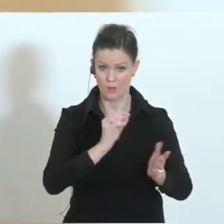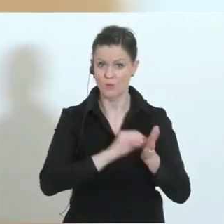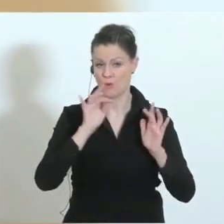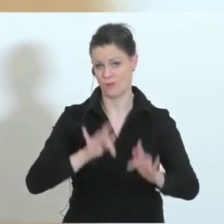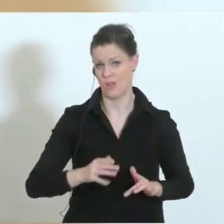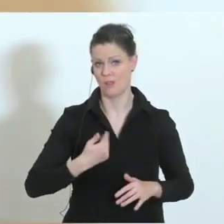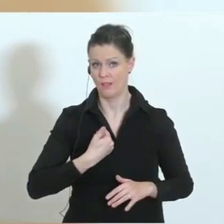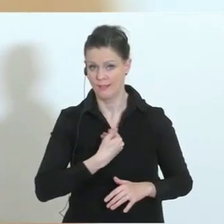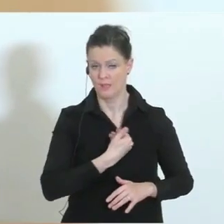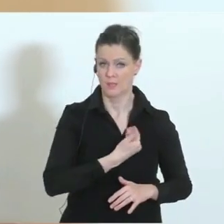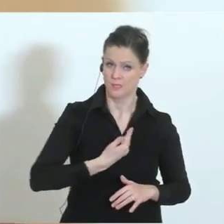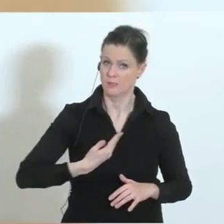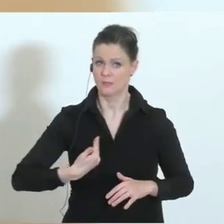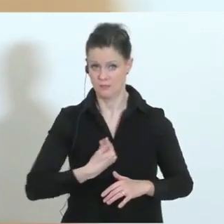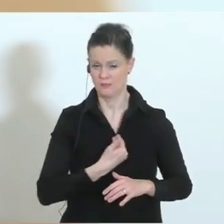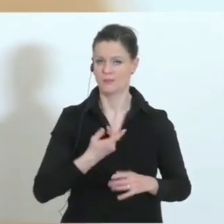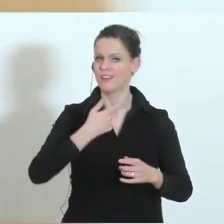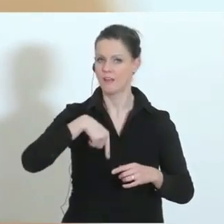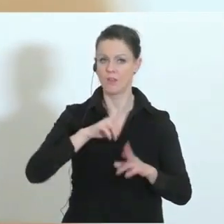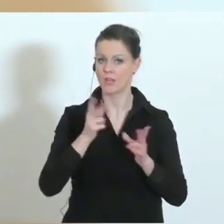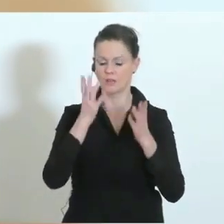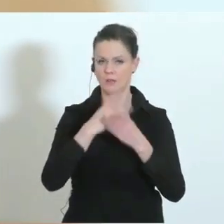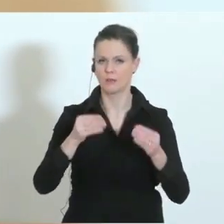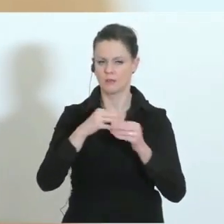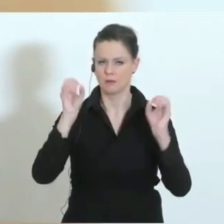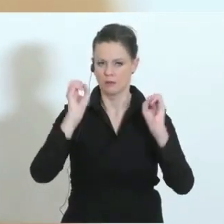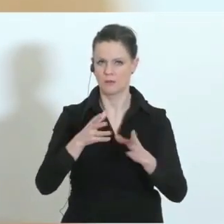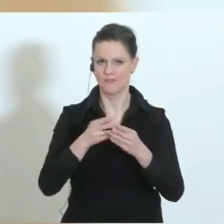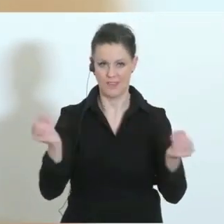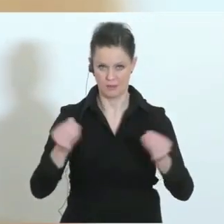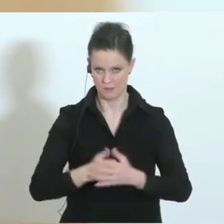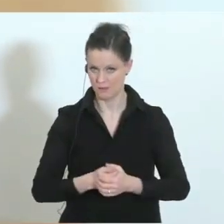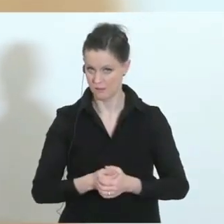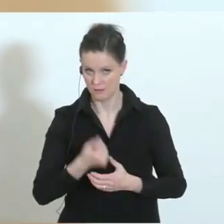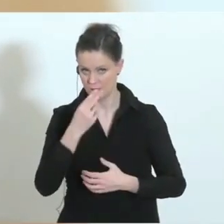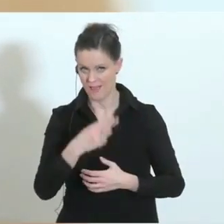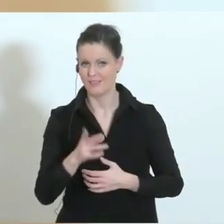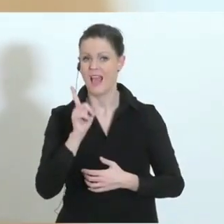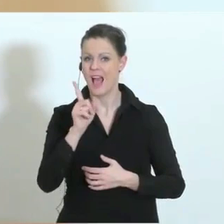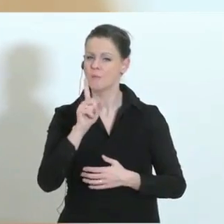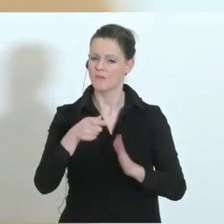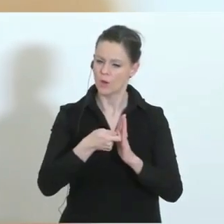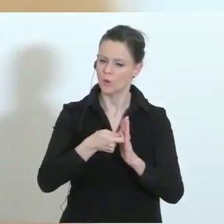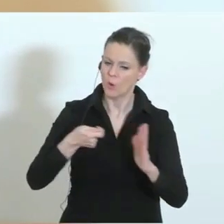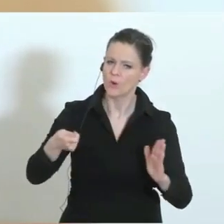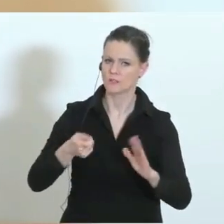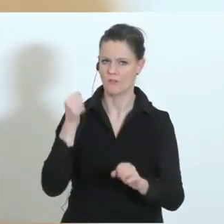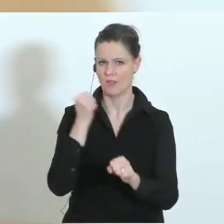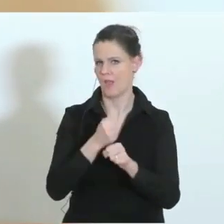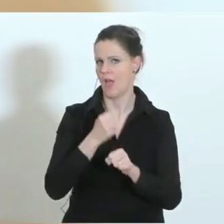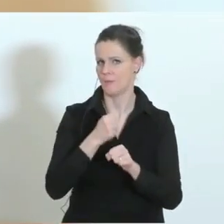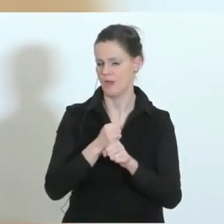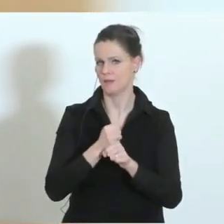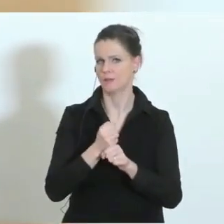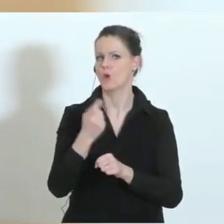Unsicherheit, die ist da und die können wir nicht wegzaubern. Aber wir arbeiten mit großer Konsequenz daran, dass es eben erstens eine